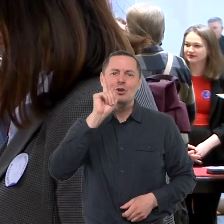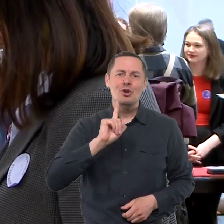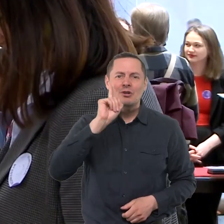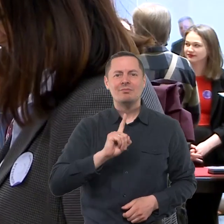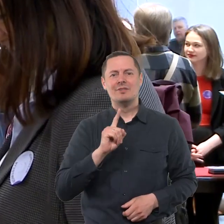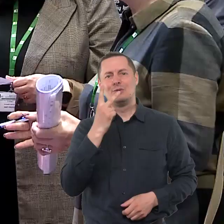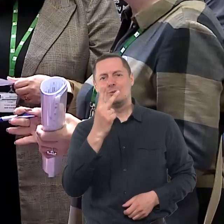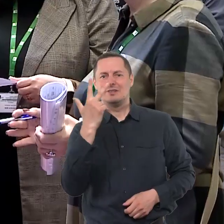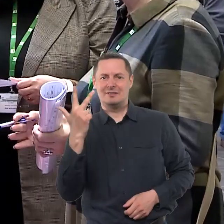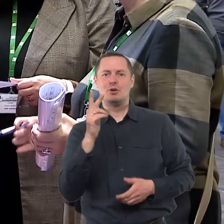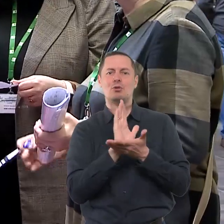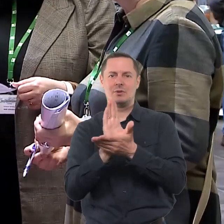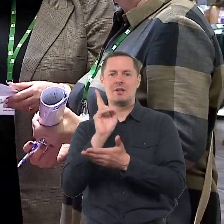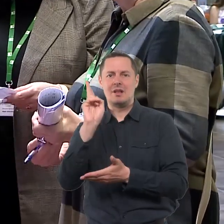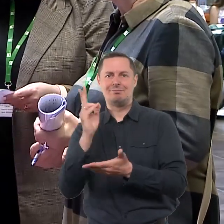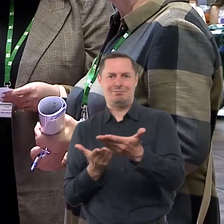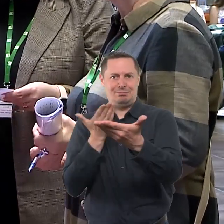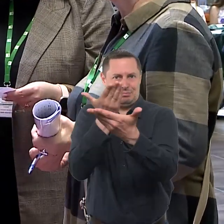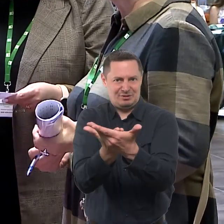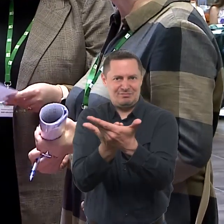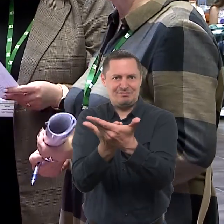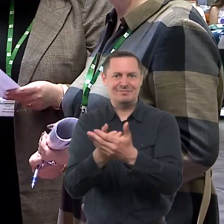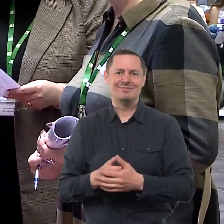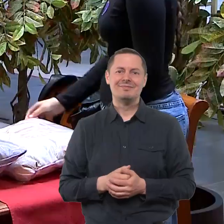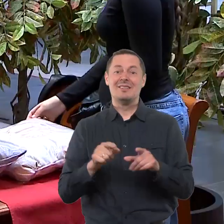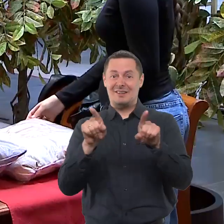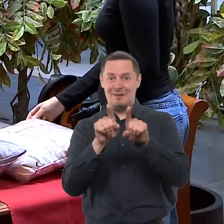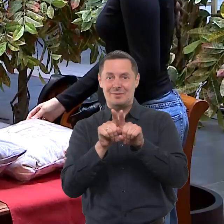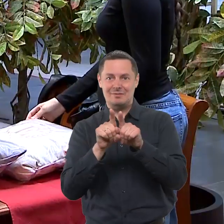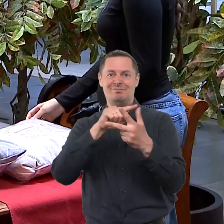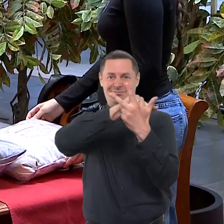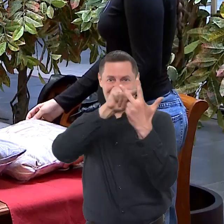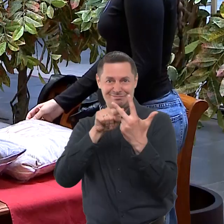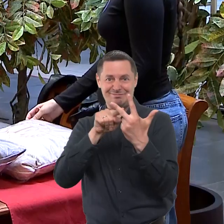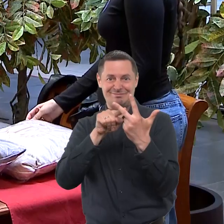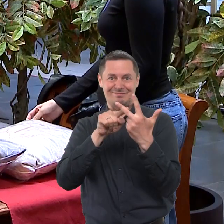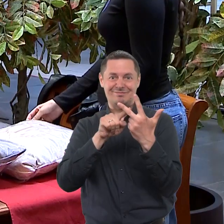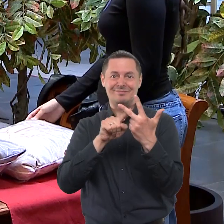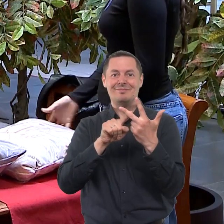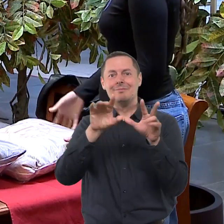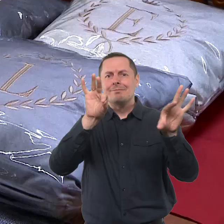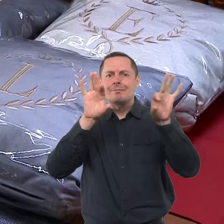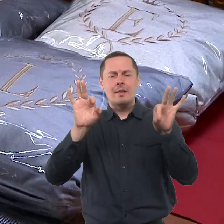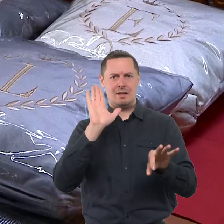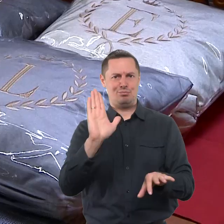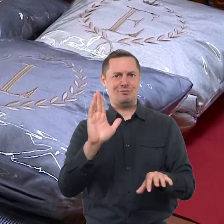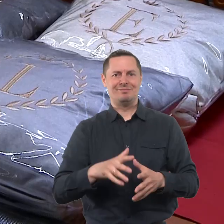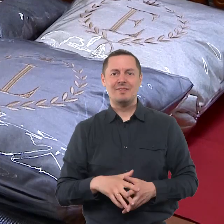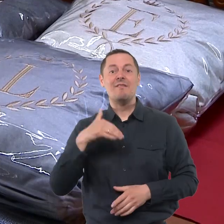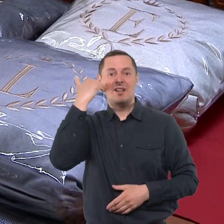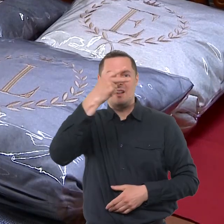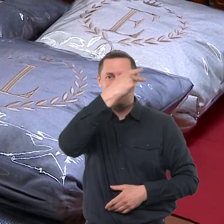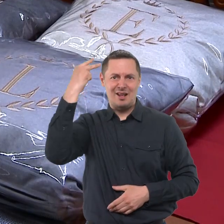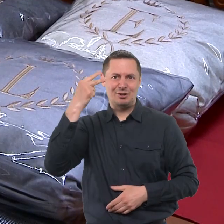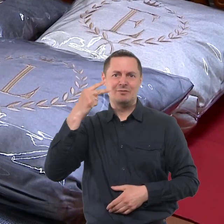jau bus dalyvausias publikiniam tam turnyre, kur yra galimybė išvažiuoti ir garsinti Lietuvą ir užsienį.